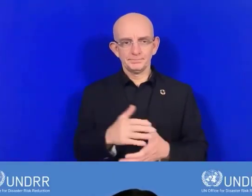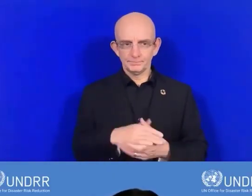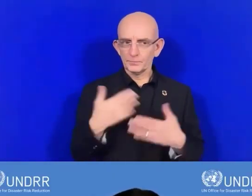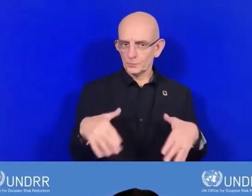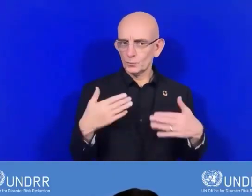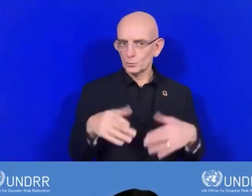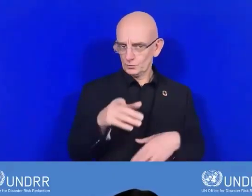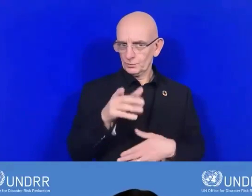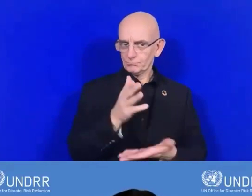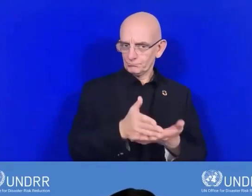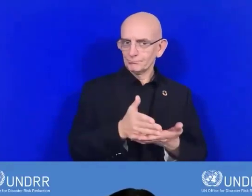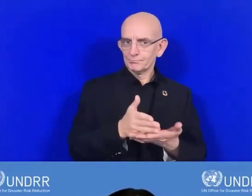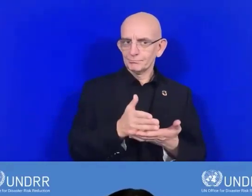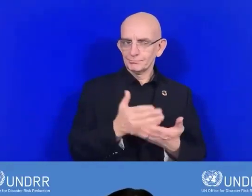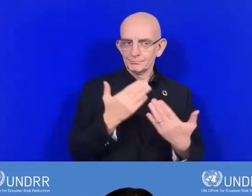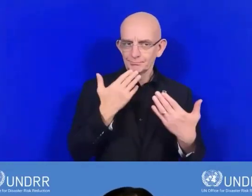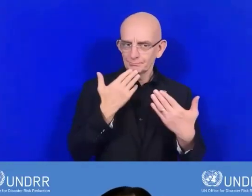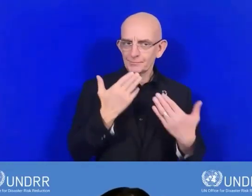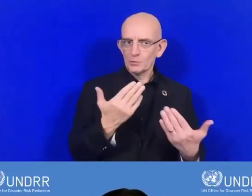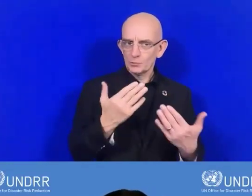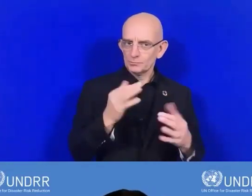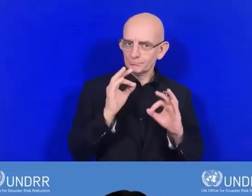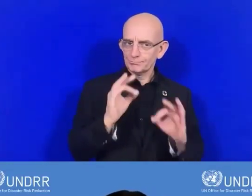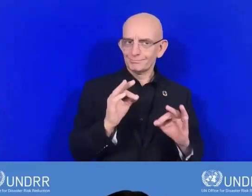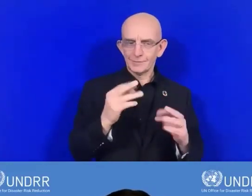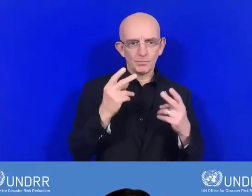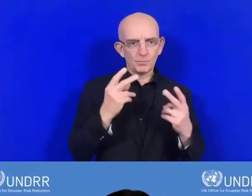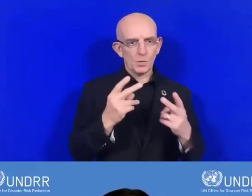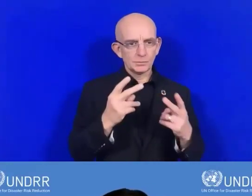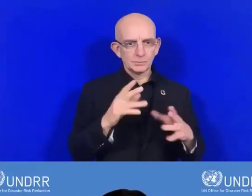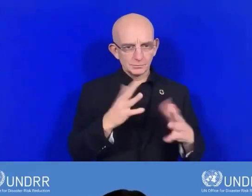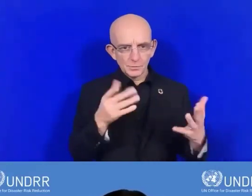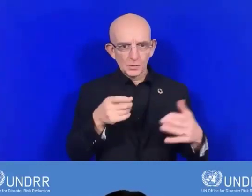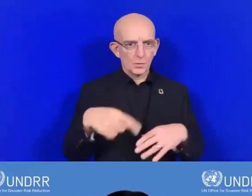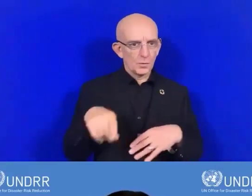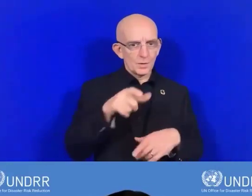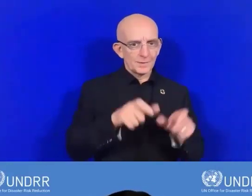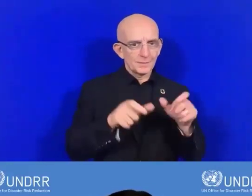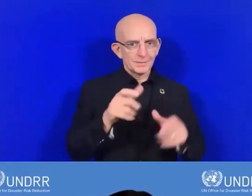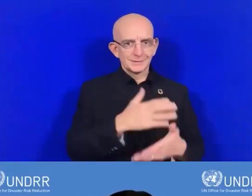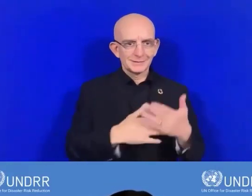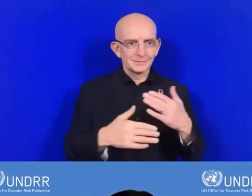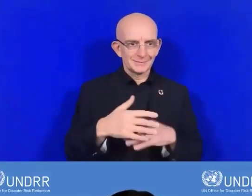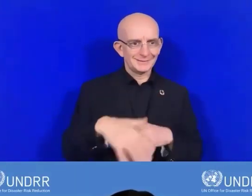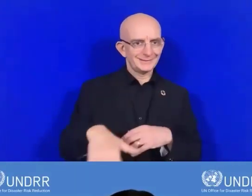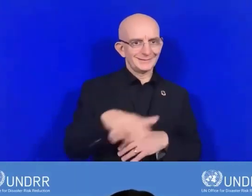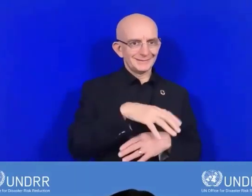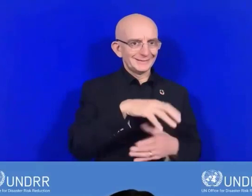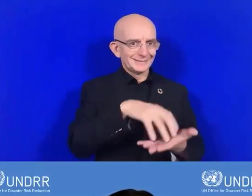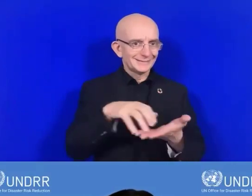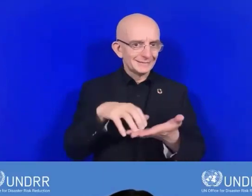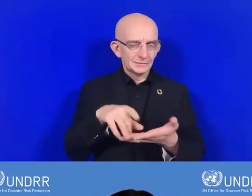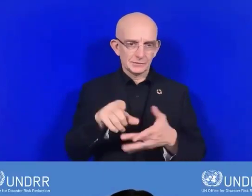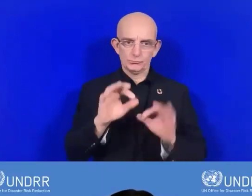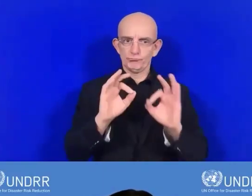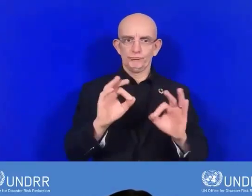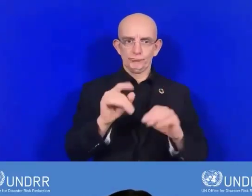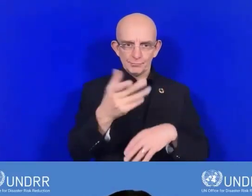Alors, heureusement, vous avez déjà créé un comité pour pouvoir